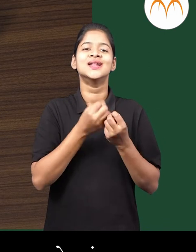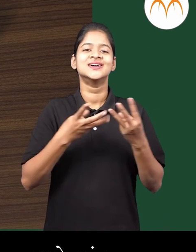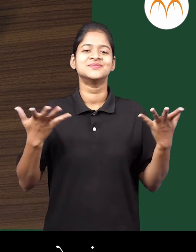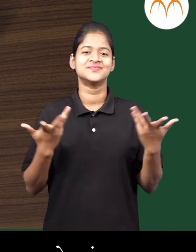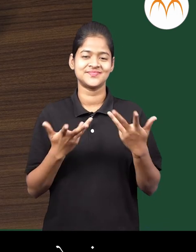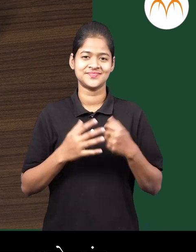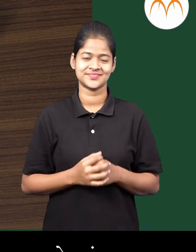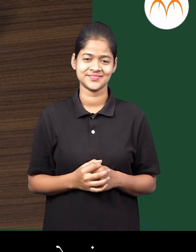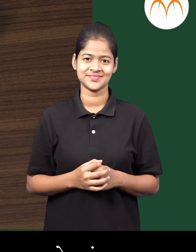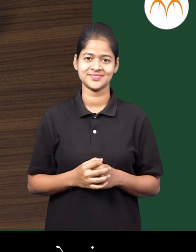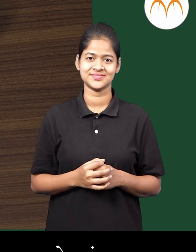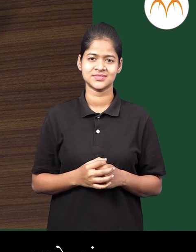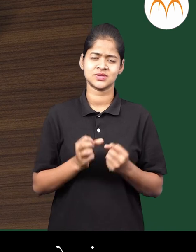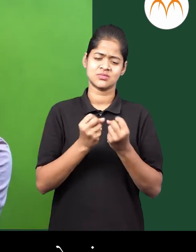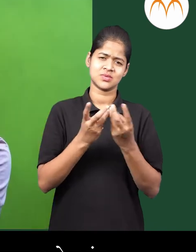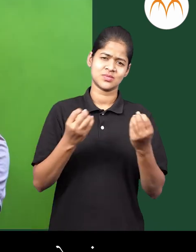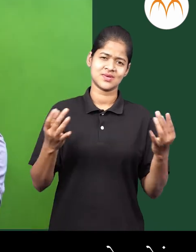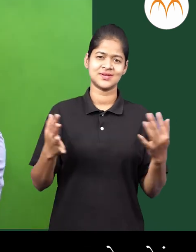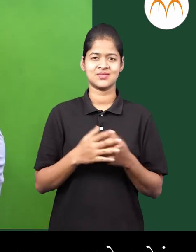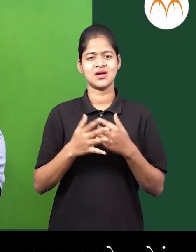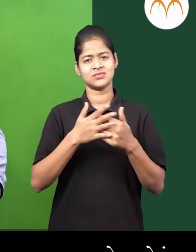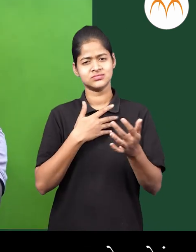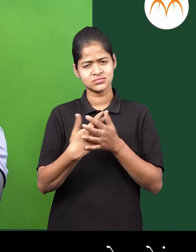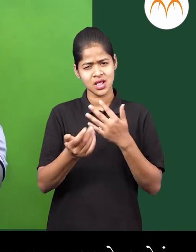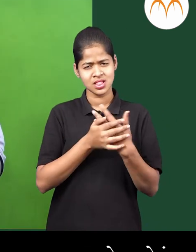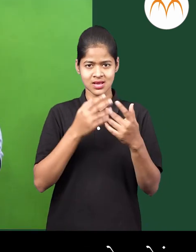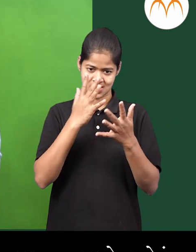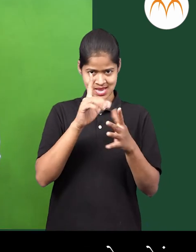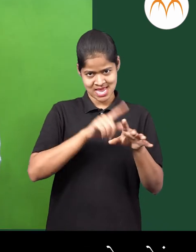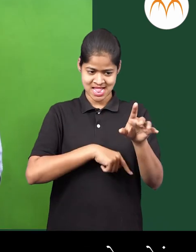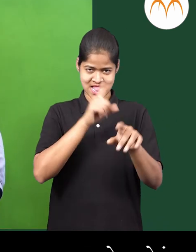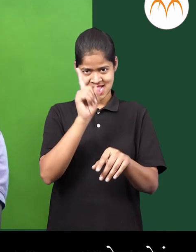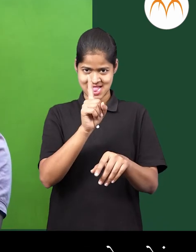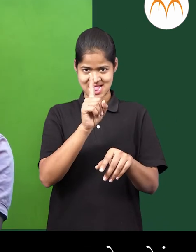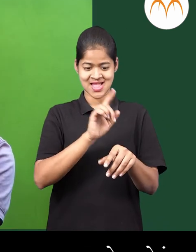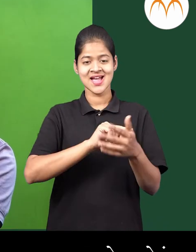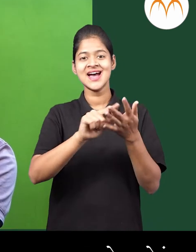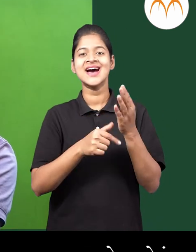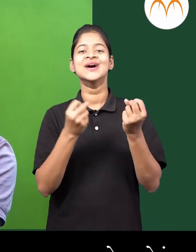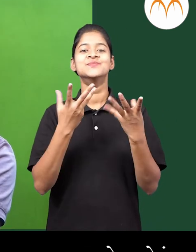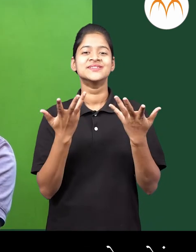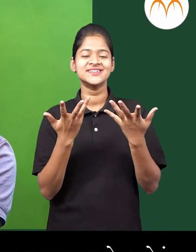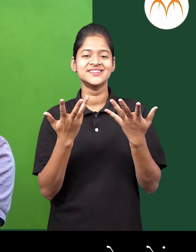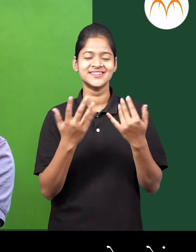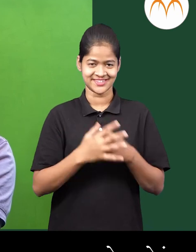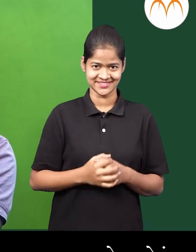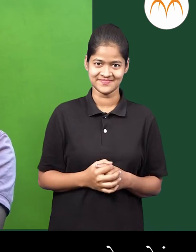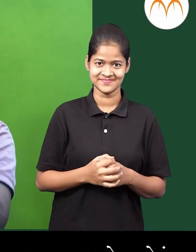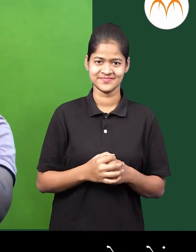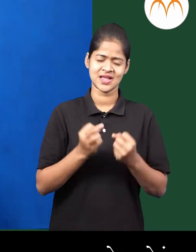त्याचात अस्तात अनेक रंग आणि आपला हात अस्तो एक पन त्याला अस्तात अनेक बोट